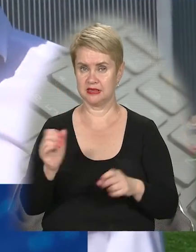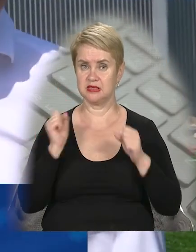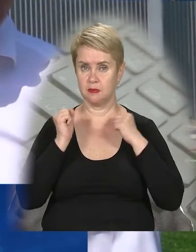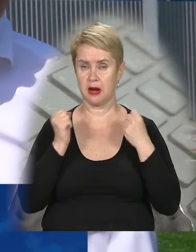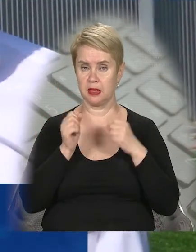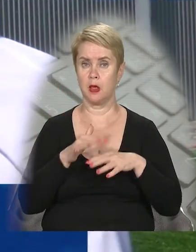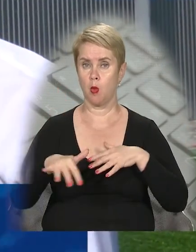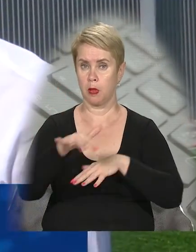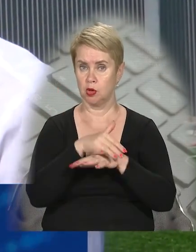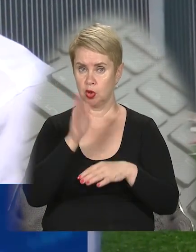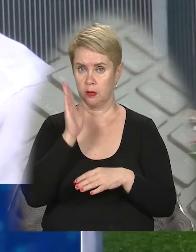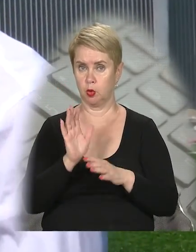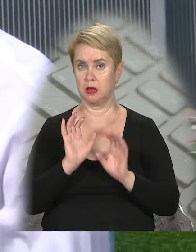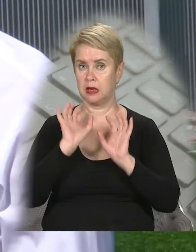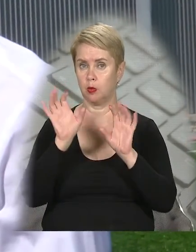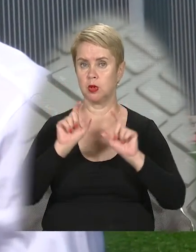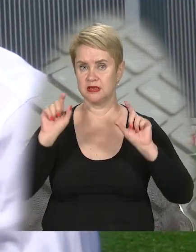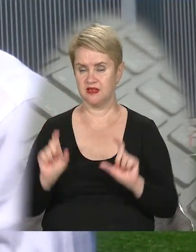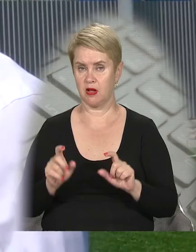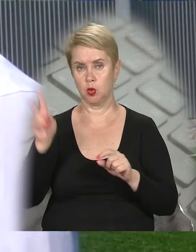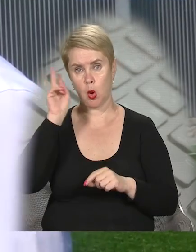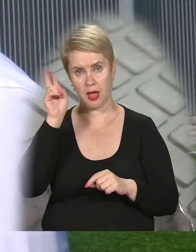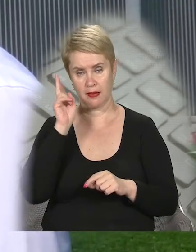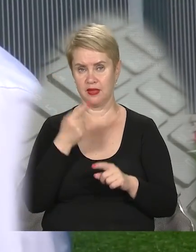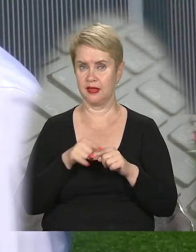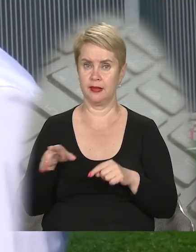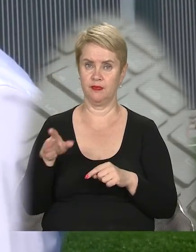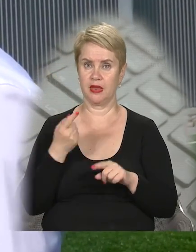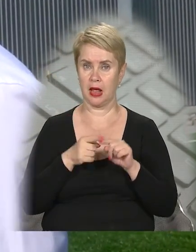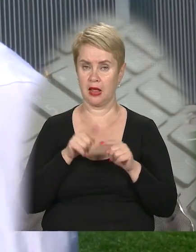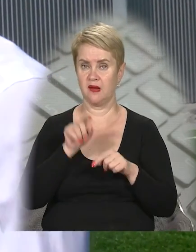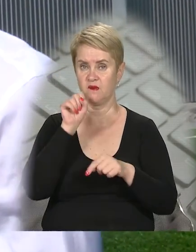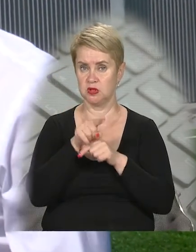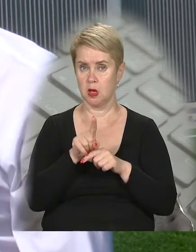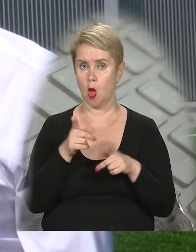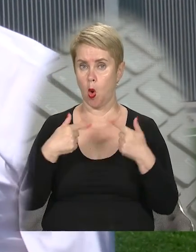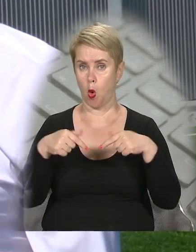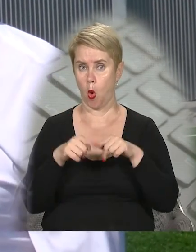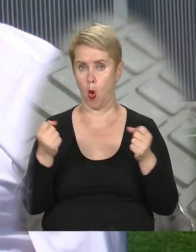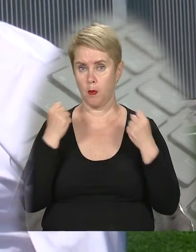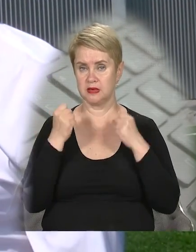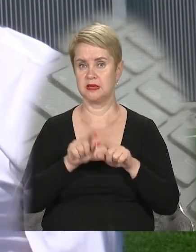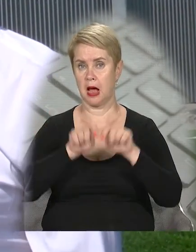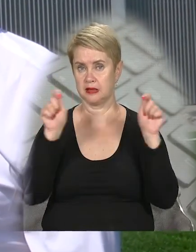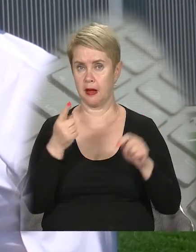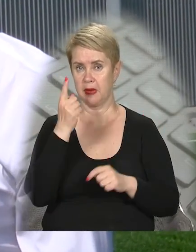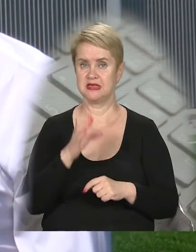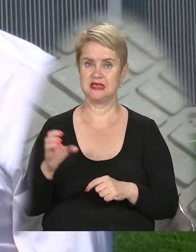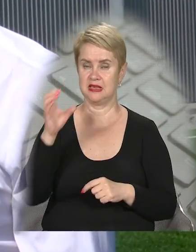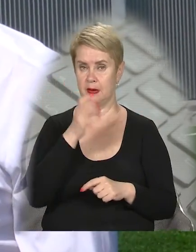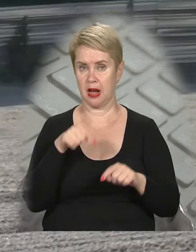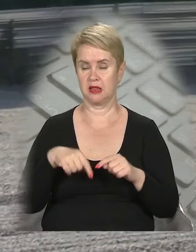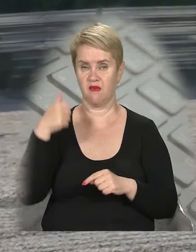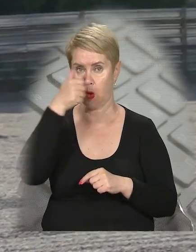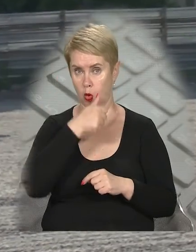спортивні площадки, будуть трибуни, роздівалки, туалети. Цей багатофункціональний спортивний комплекс ми плануємо відкрити 1 сентября